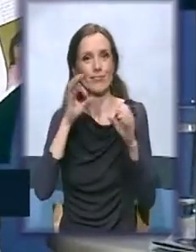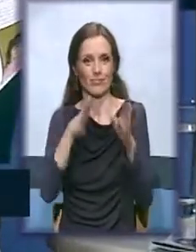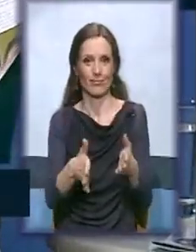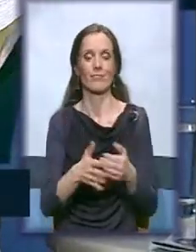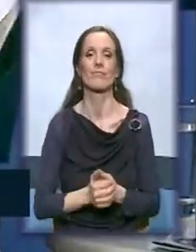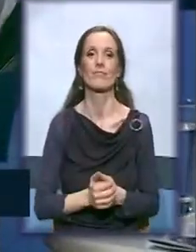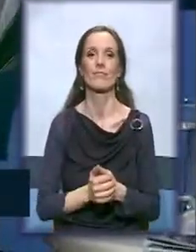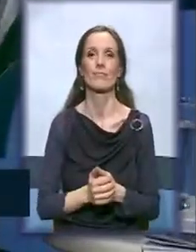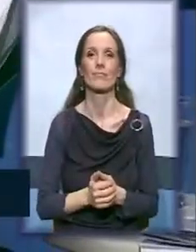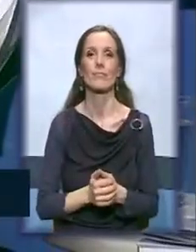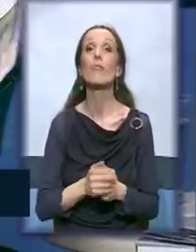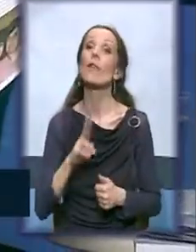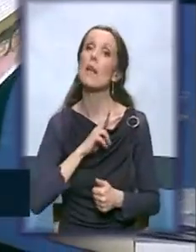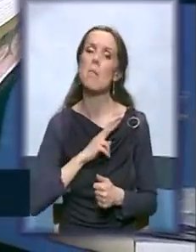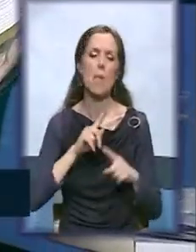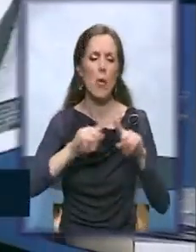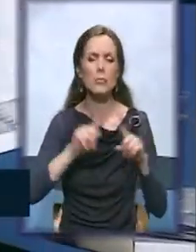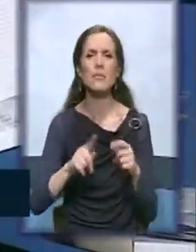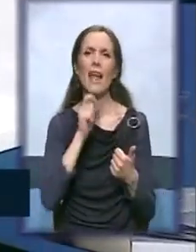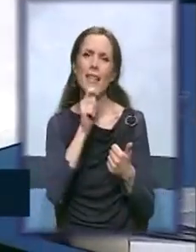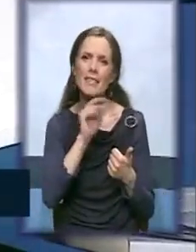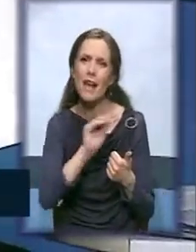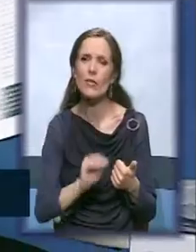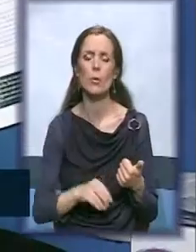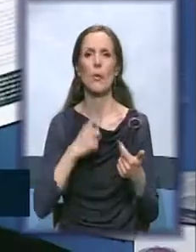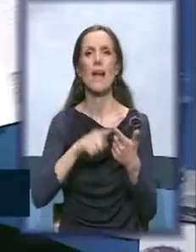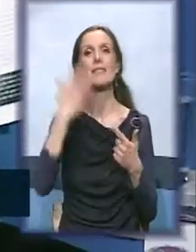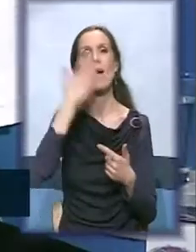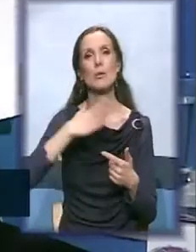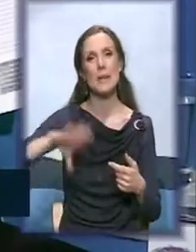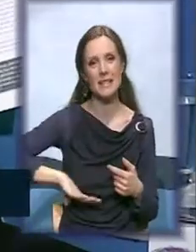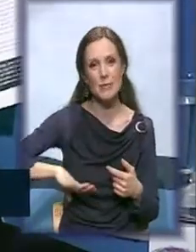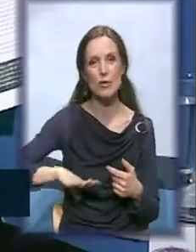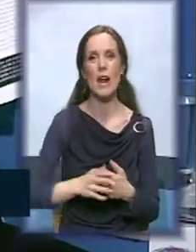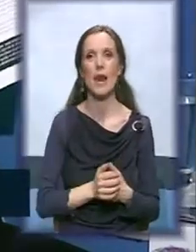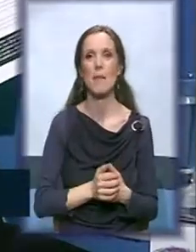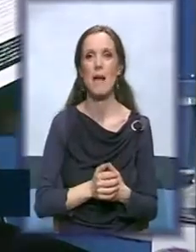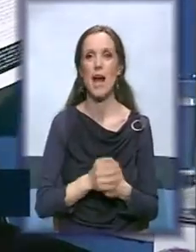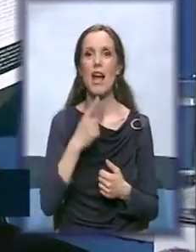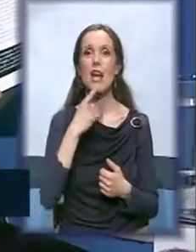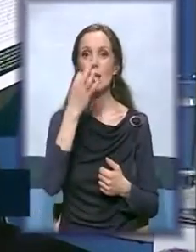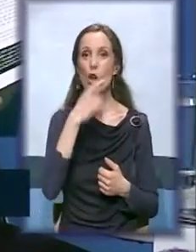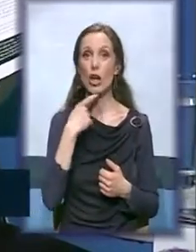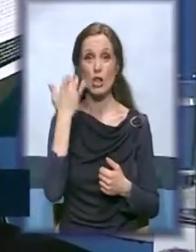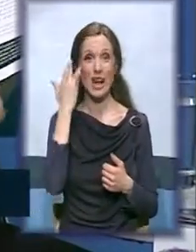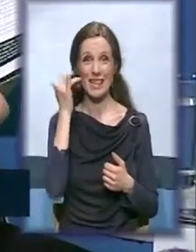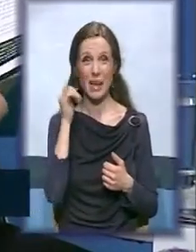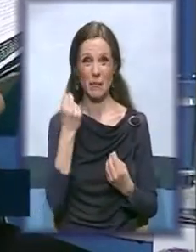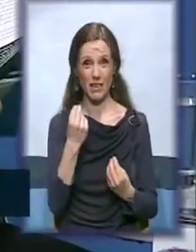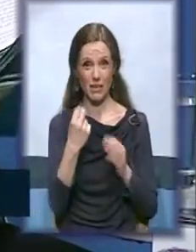Imamo intervjue sa uspješnim glanama. Ovo se prati, ali